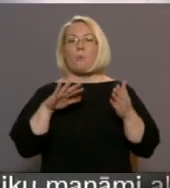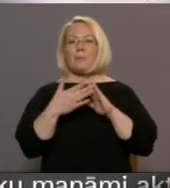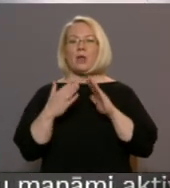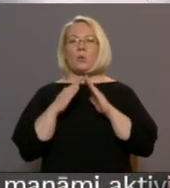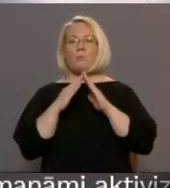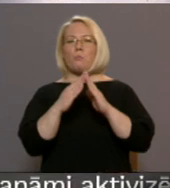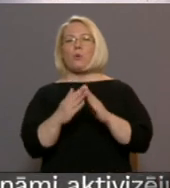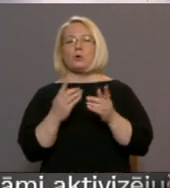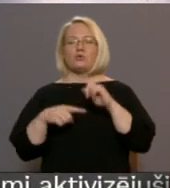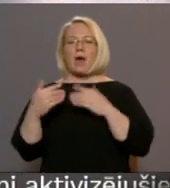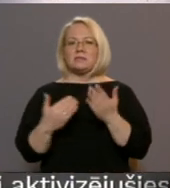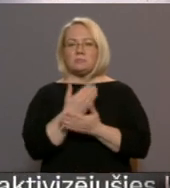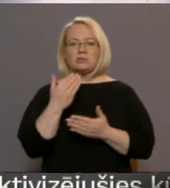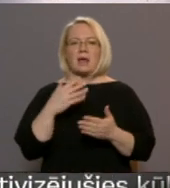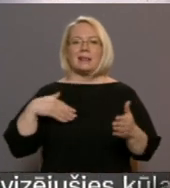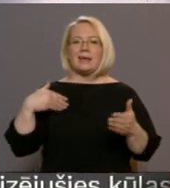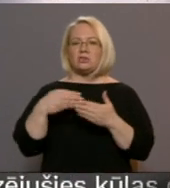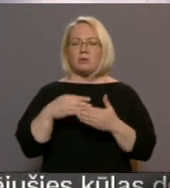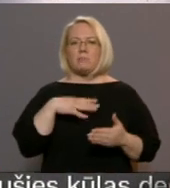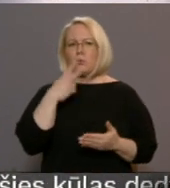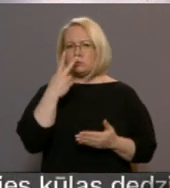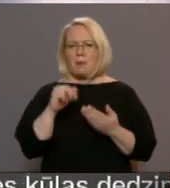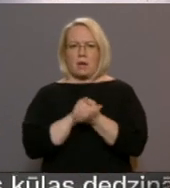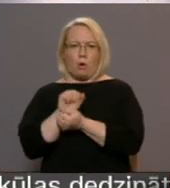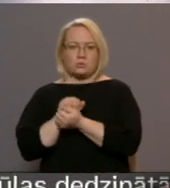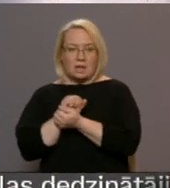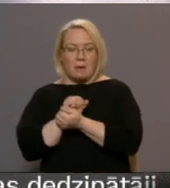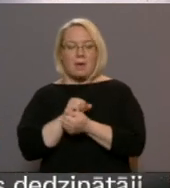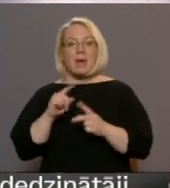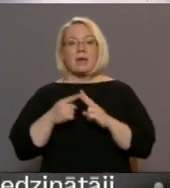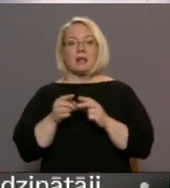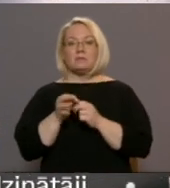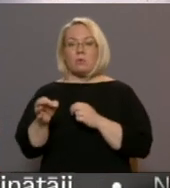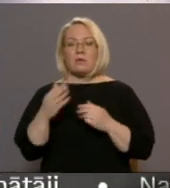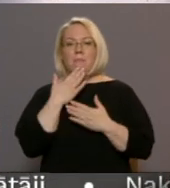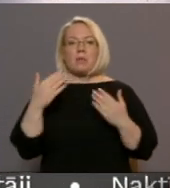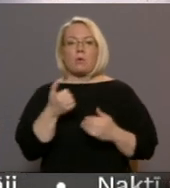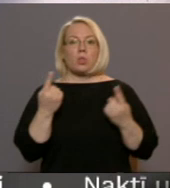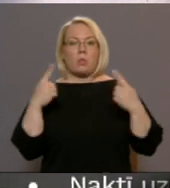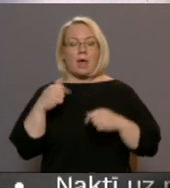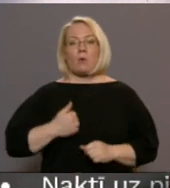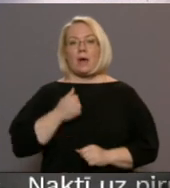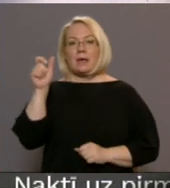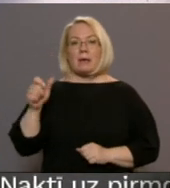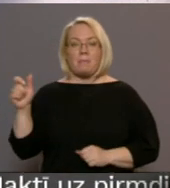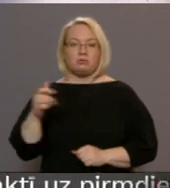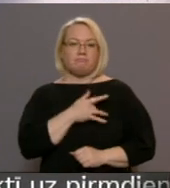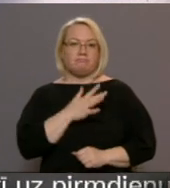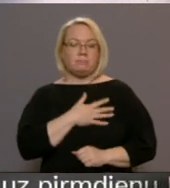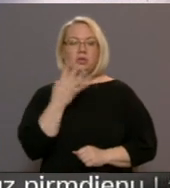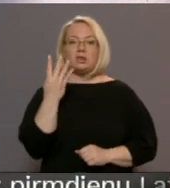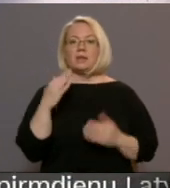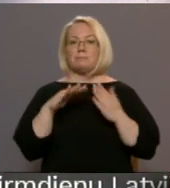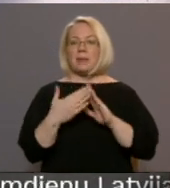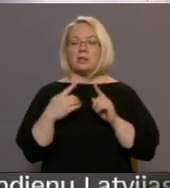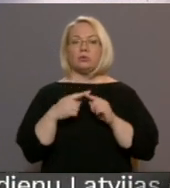muižu atzimšana, kas lai čim bija uzskatāmas par graustiem. Jāgāvs novadā beidzamo gadu laikā īpašniekus ieguvošas četras pilas un